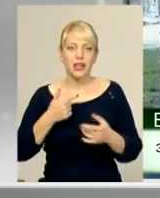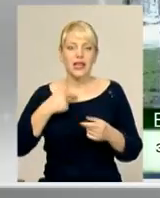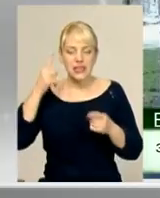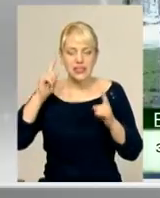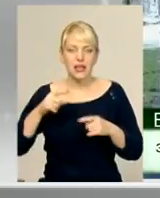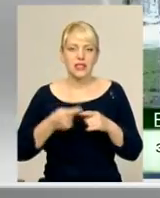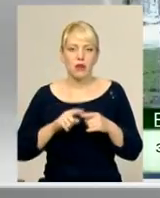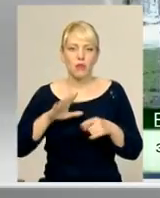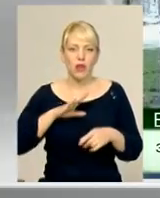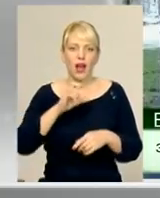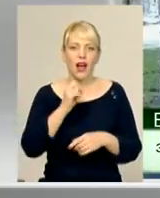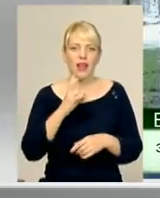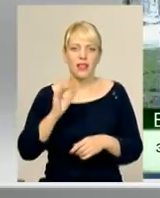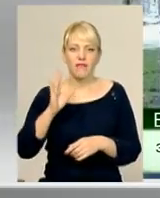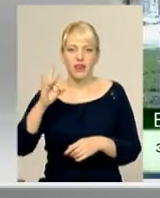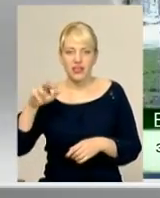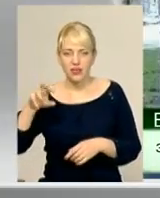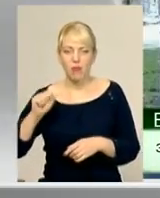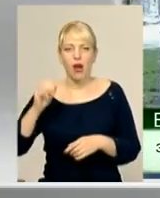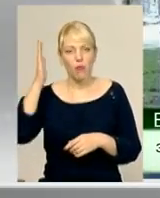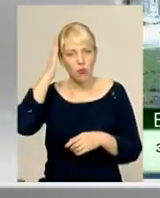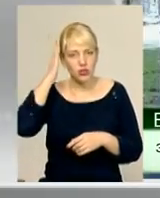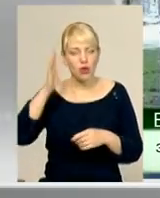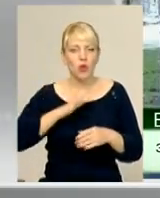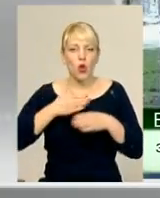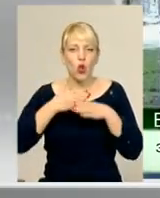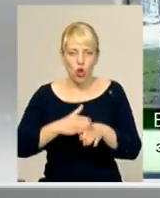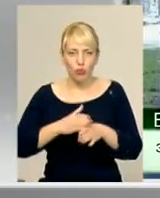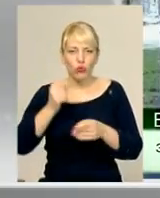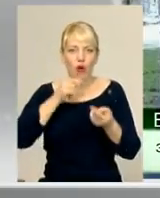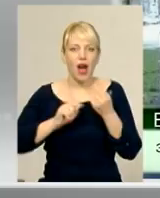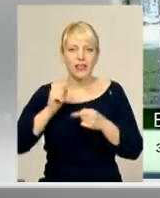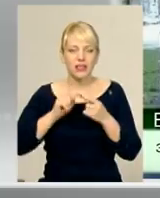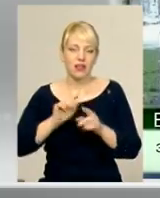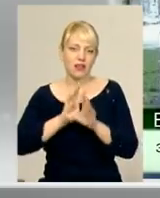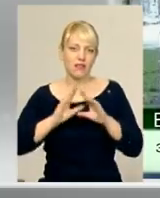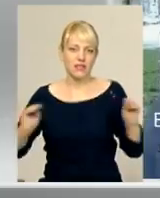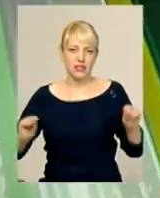була аніурізма головного мозку. Лопнула артерія і все.